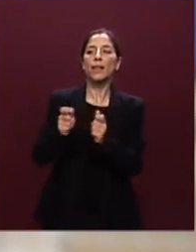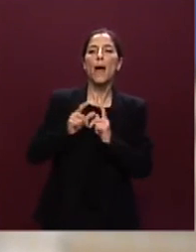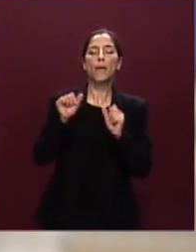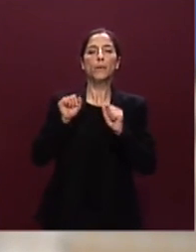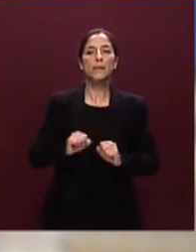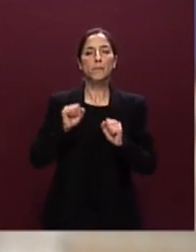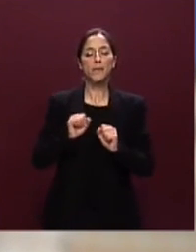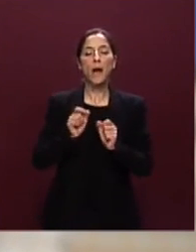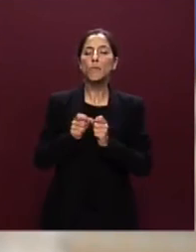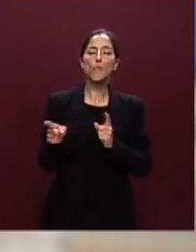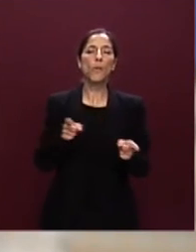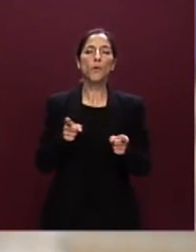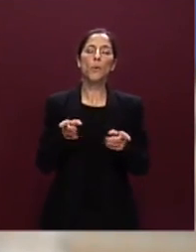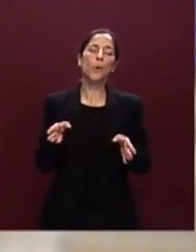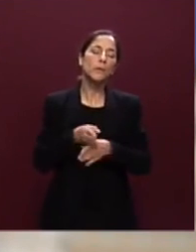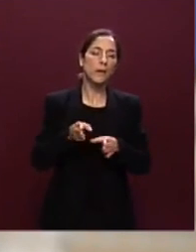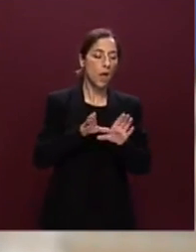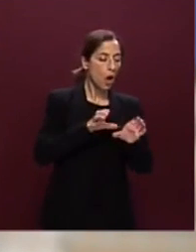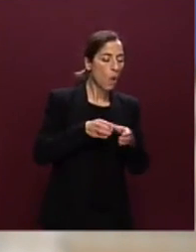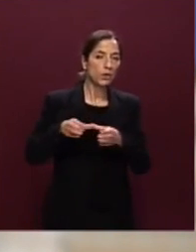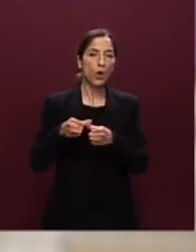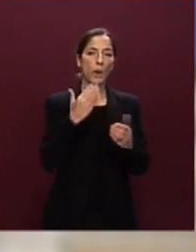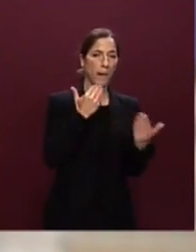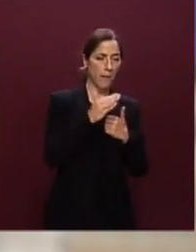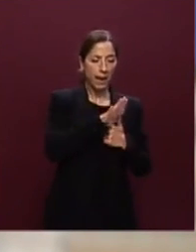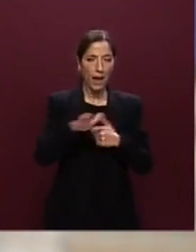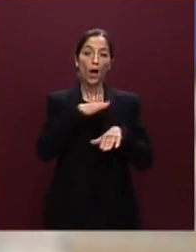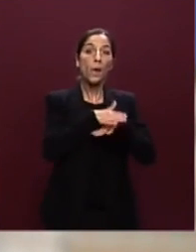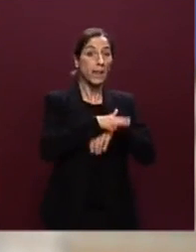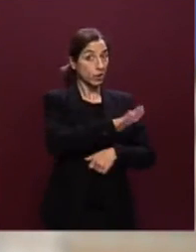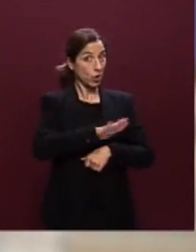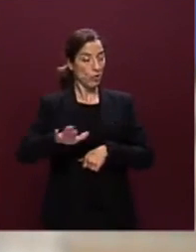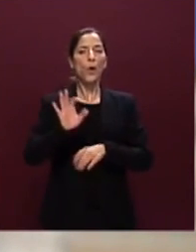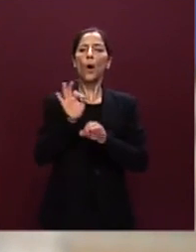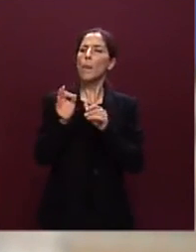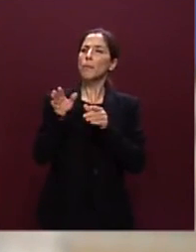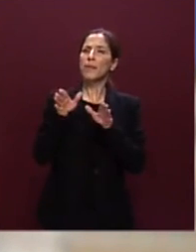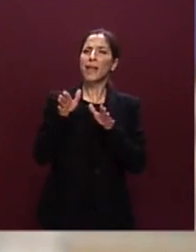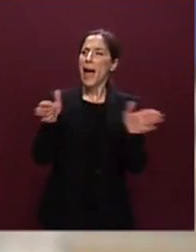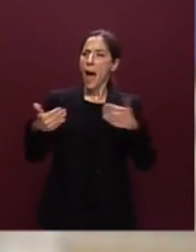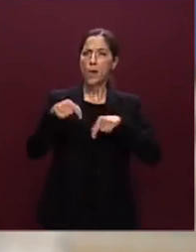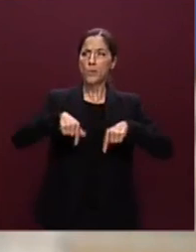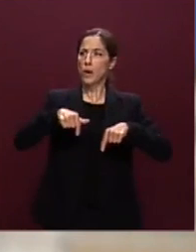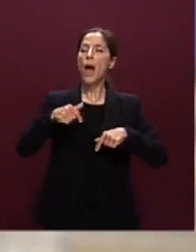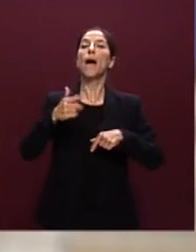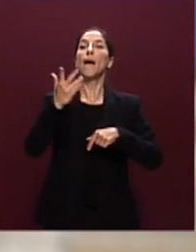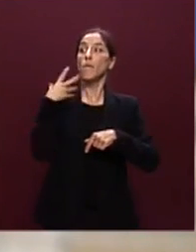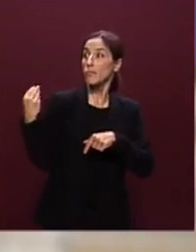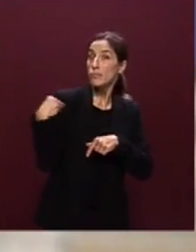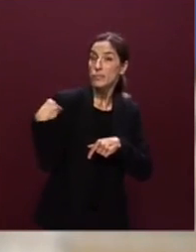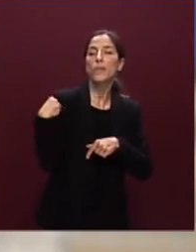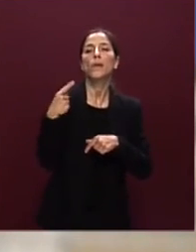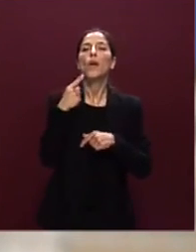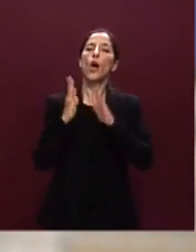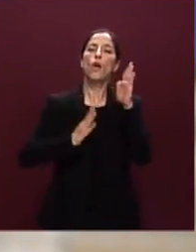momento le commissioni parlamentari competenti o l'Aula lo riterrà di avere un confronto chiaro alla luce del sole per